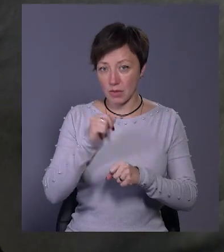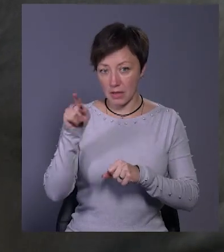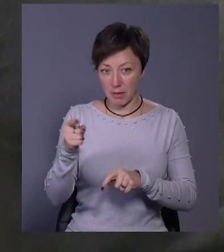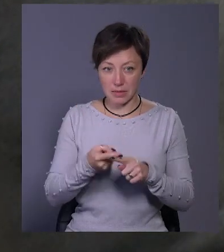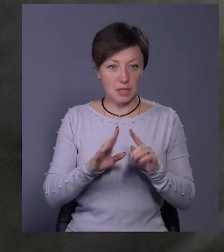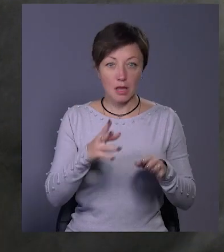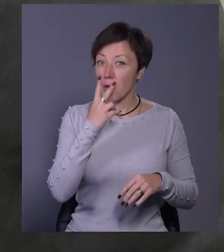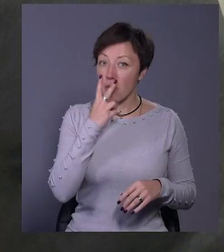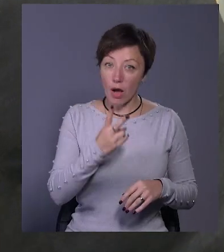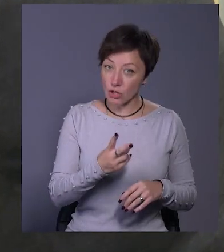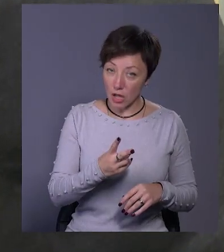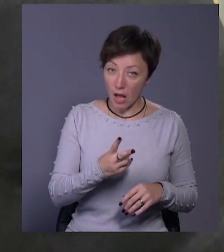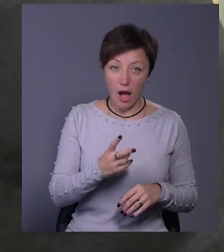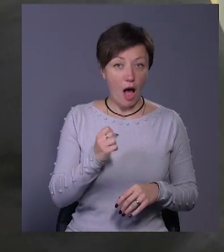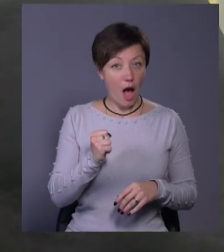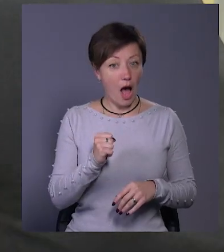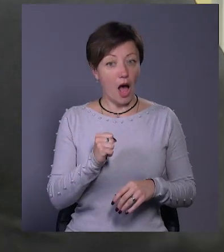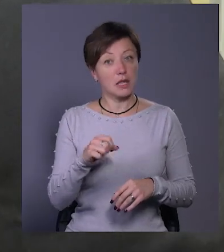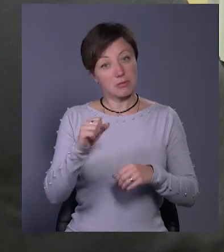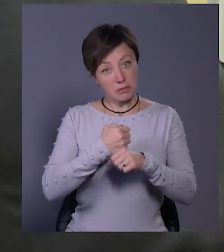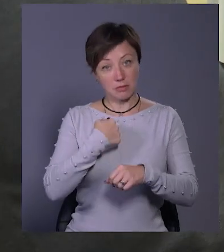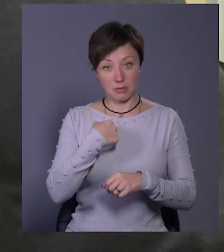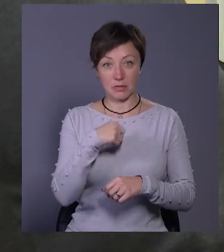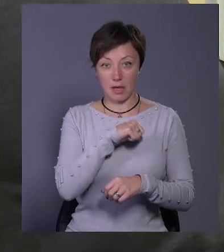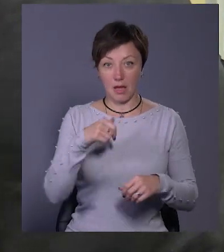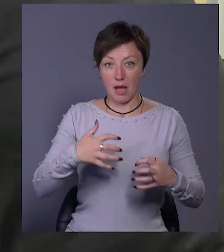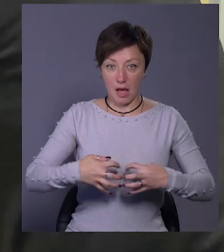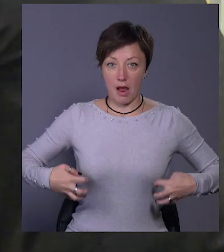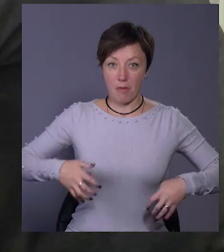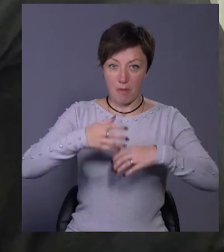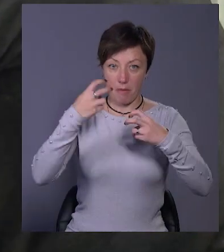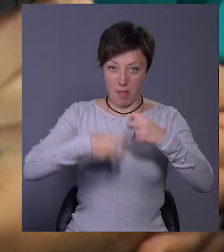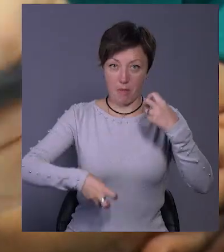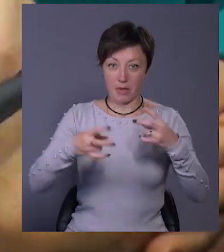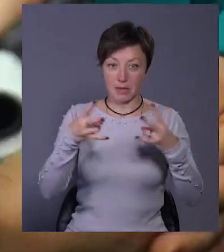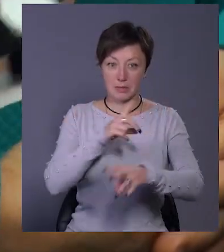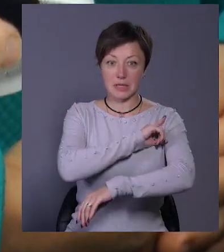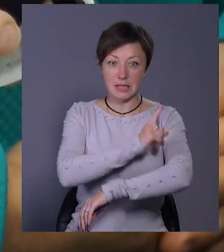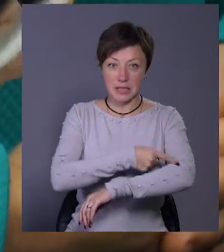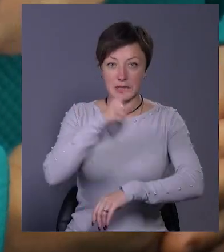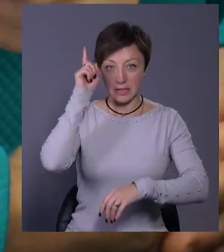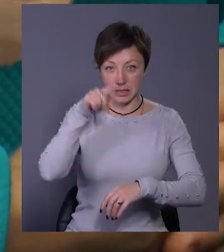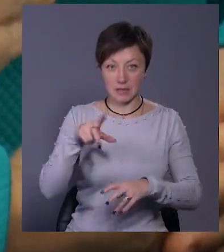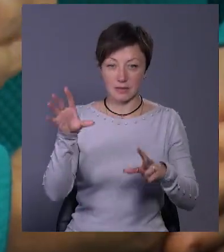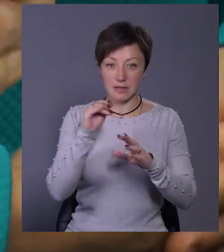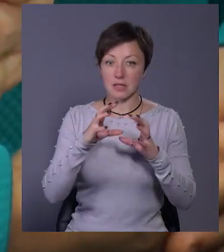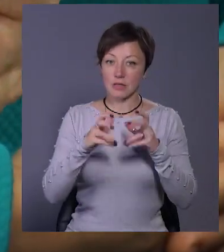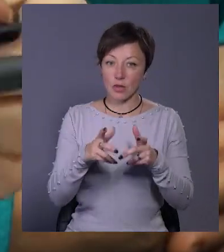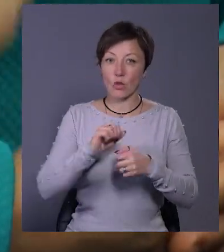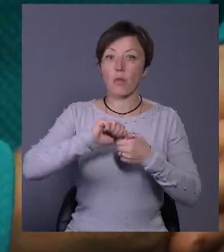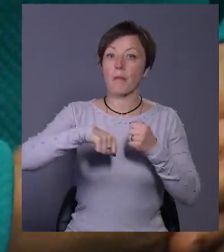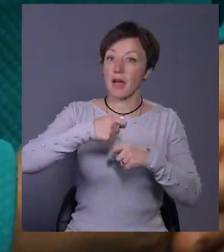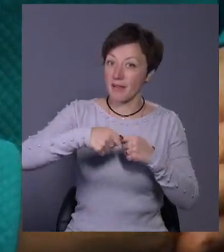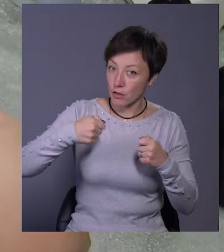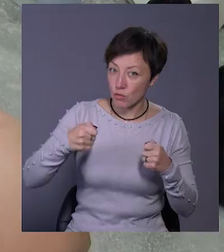Це ж я тільки бачила. А застав мене це зробити, я ж ребра поламаю всім. Бо там треба і силу знати, все на світі. Ну,'яжу,